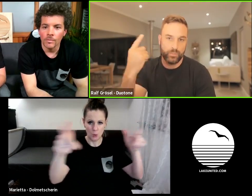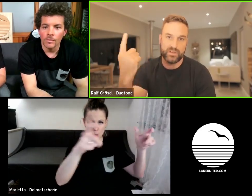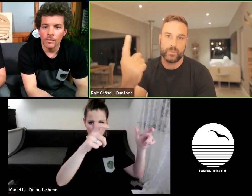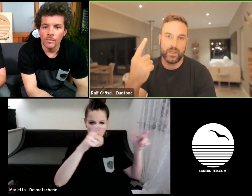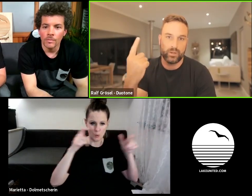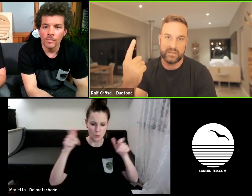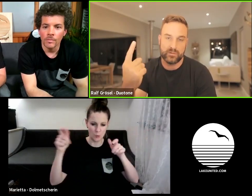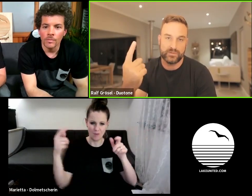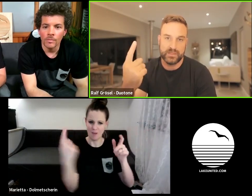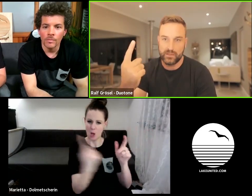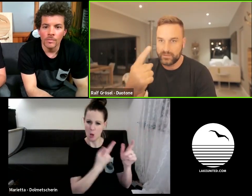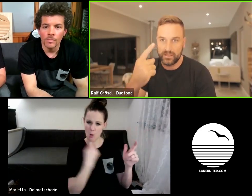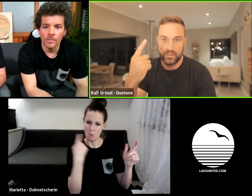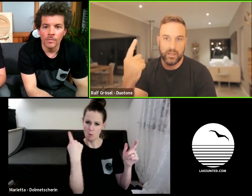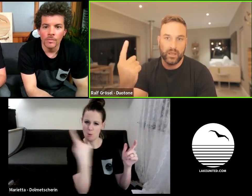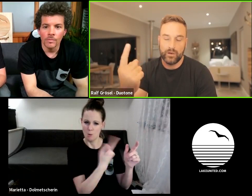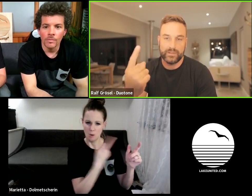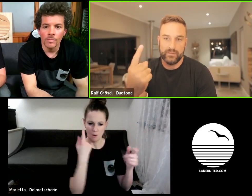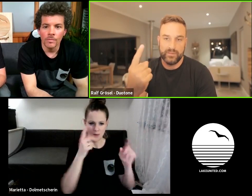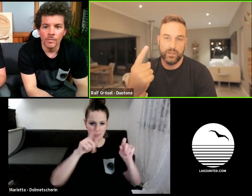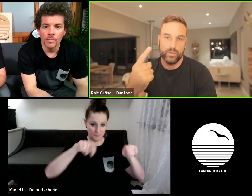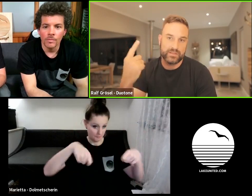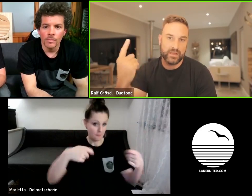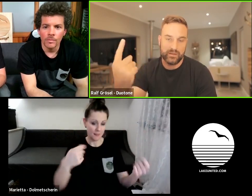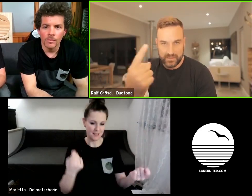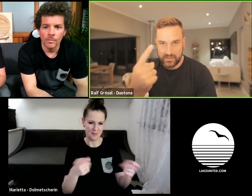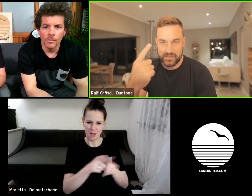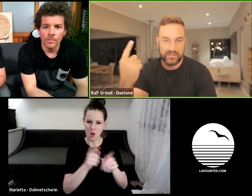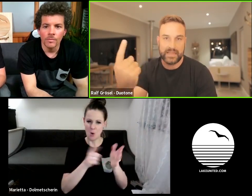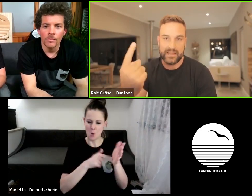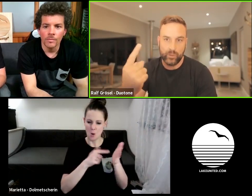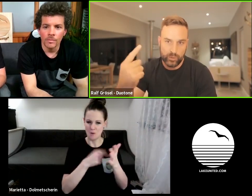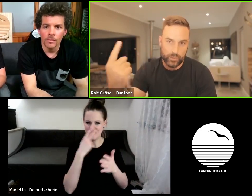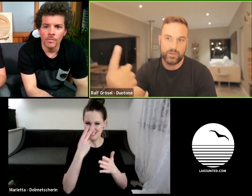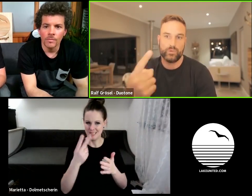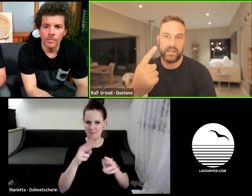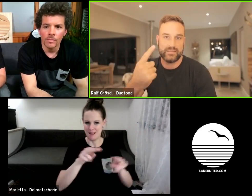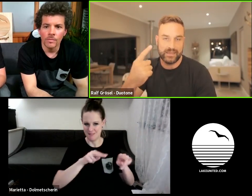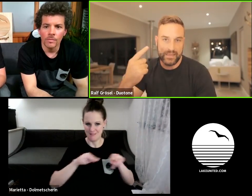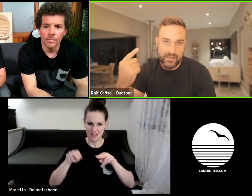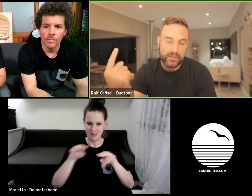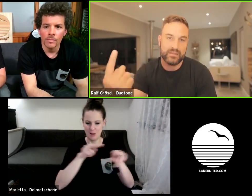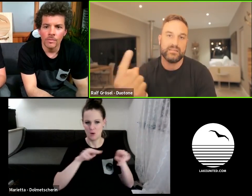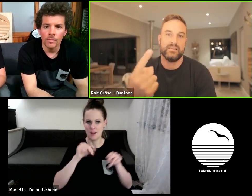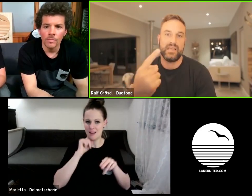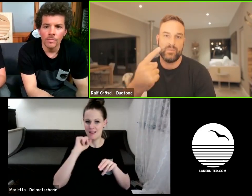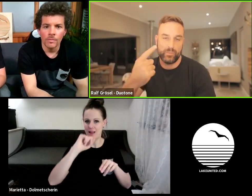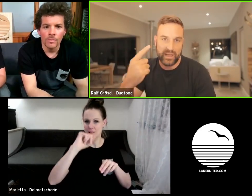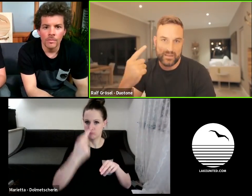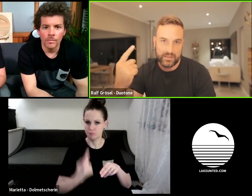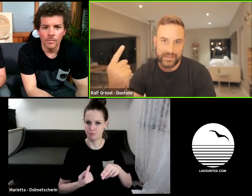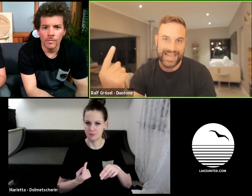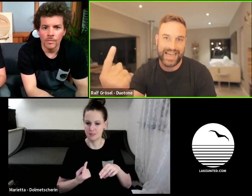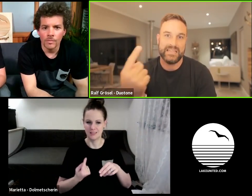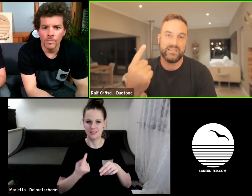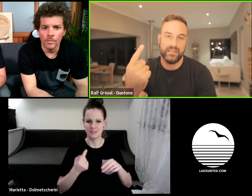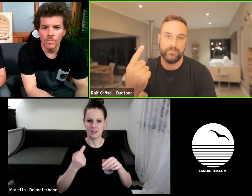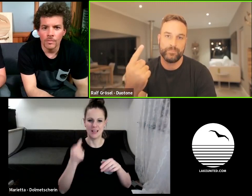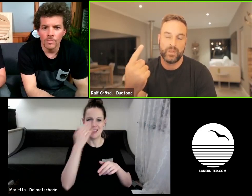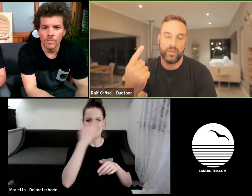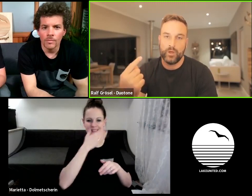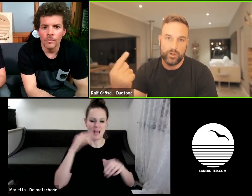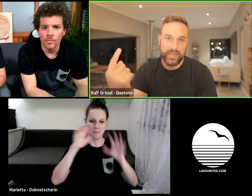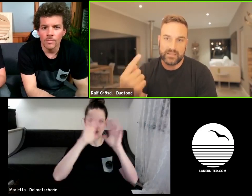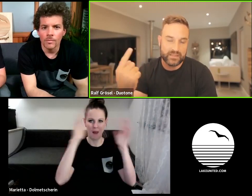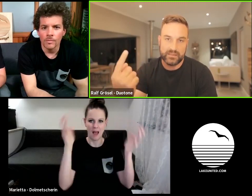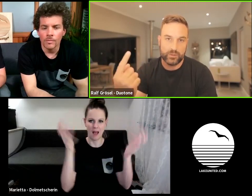klassische Loop, was man ja auch ganz oft sieht auf den Videos. Das ist kein Downloop, sondern du kannst in dieser Thermikglase quasi eindrehen.